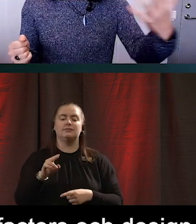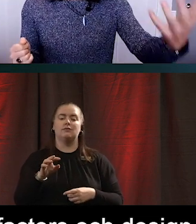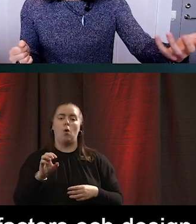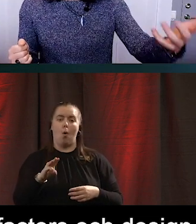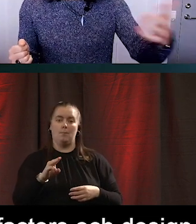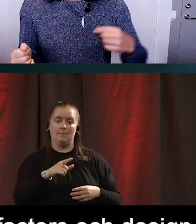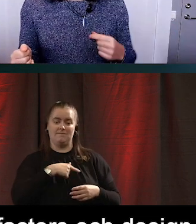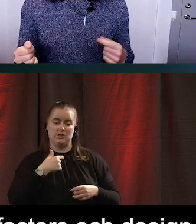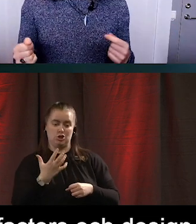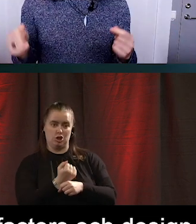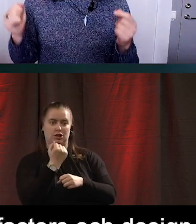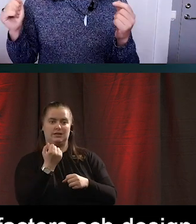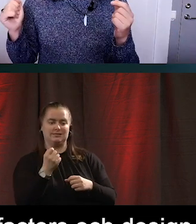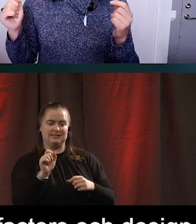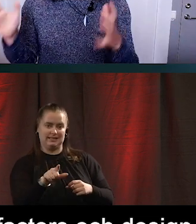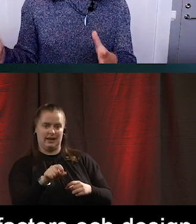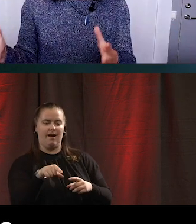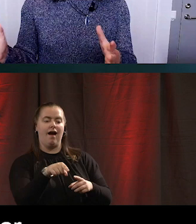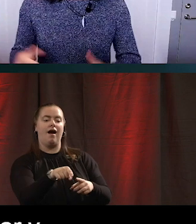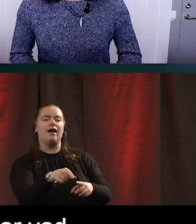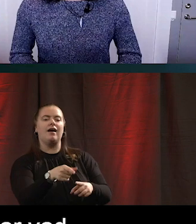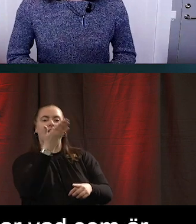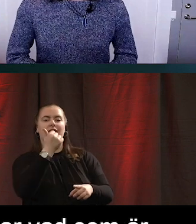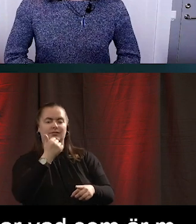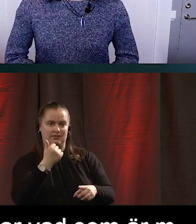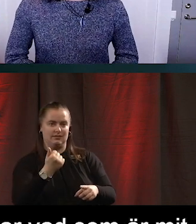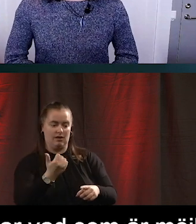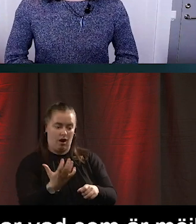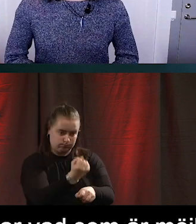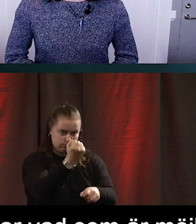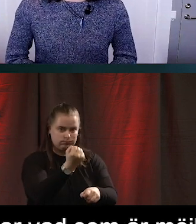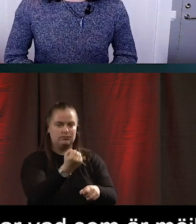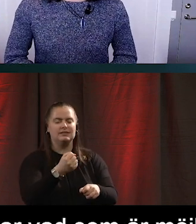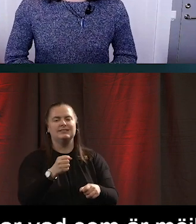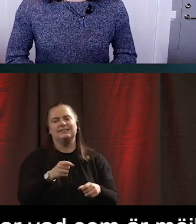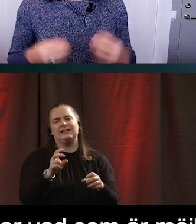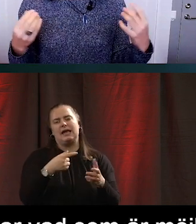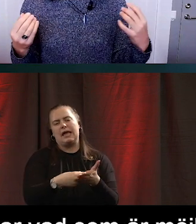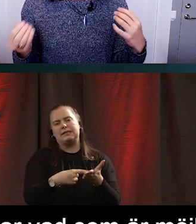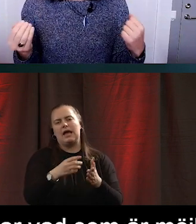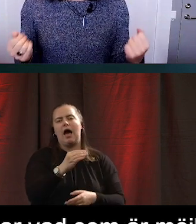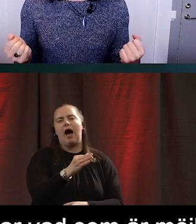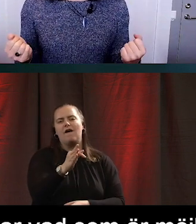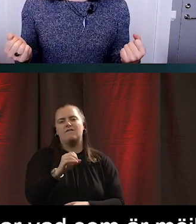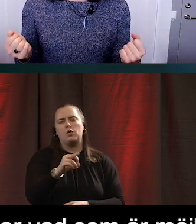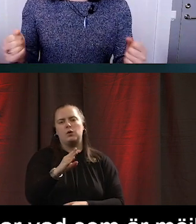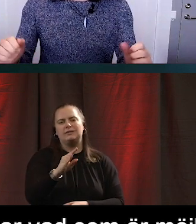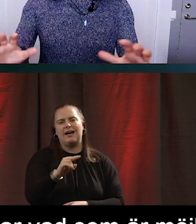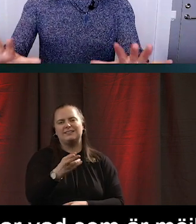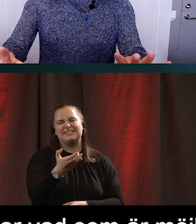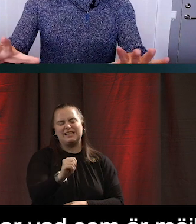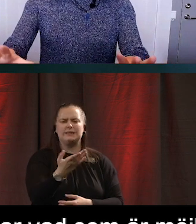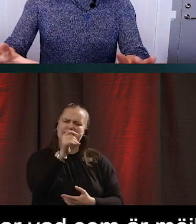Eller det här är möjligt att uppnå. Det kallas affordance och det är lite svårt att översätta till svenska men man kan helt enkelt tänka sig det som att